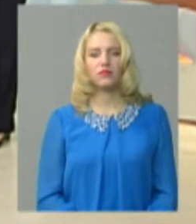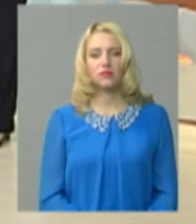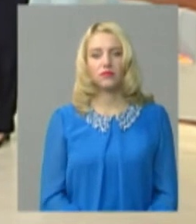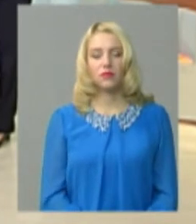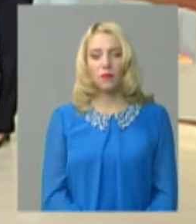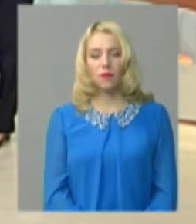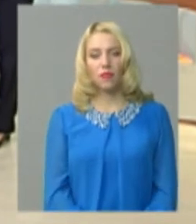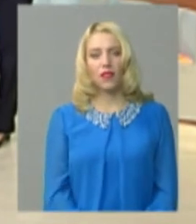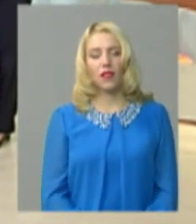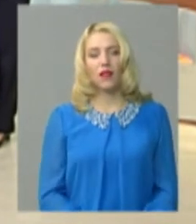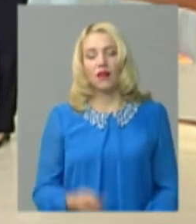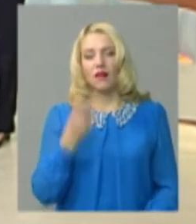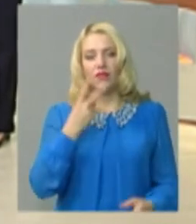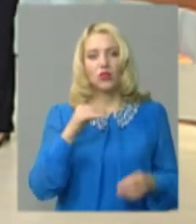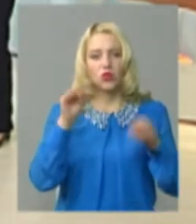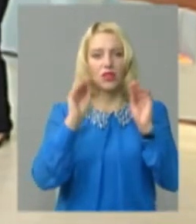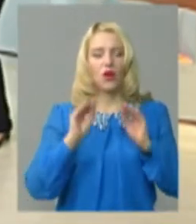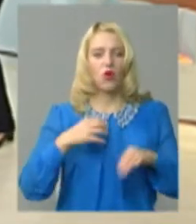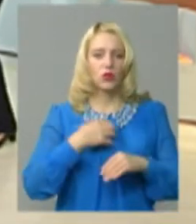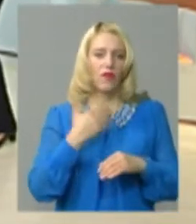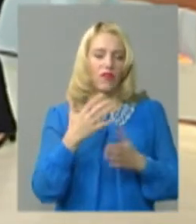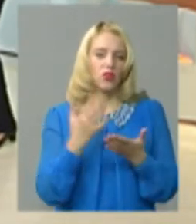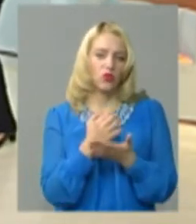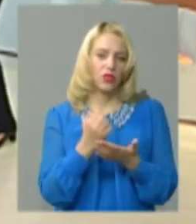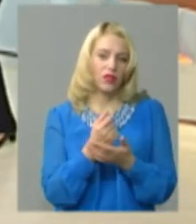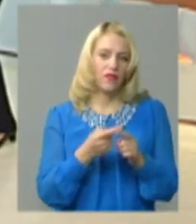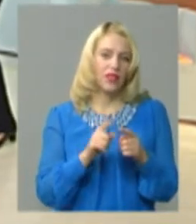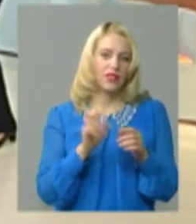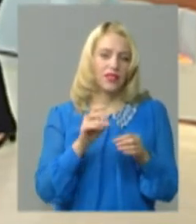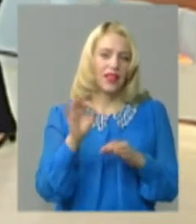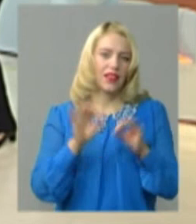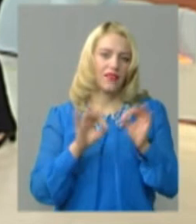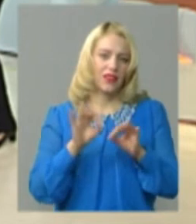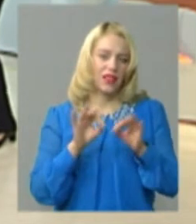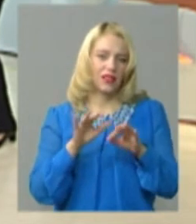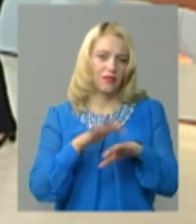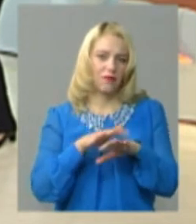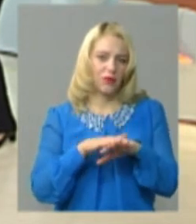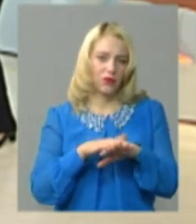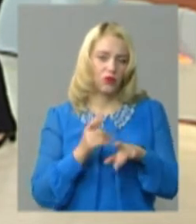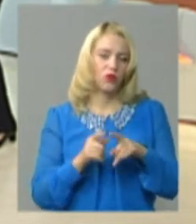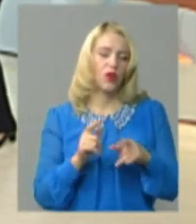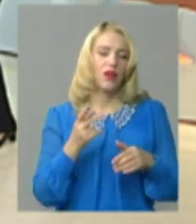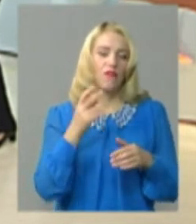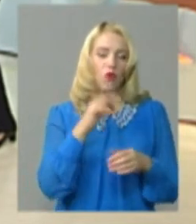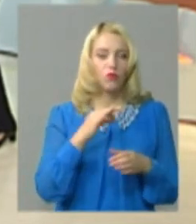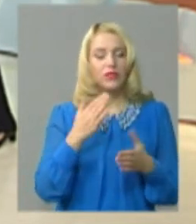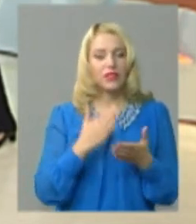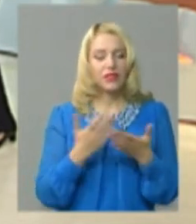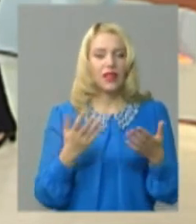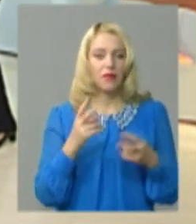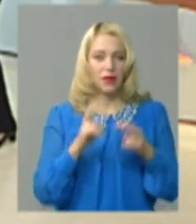Пане Олександре, як видно із декларації, основний ваш дохід пасивний у вигляді дивідендів В області є